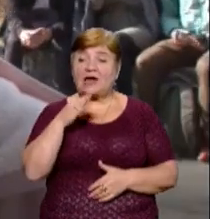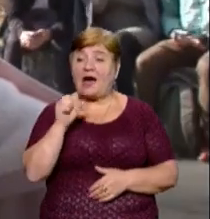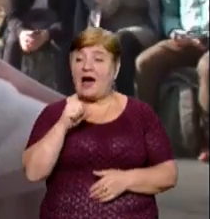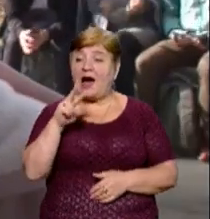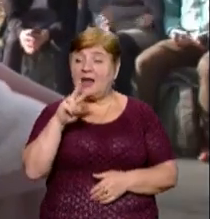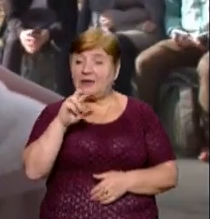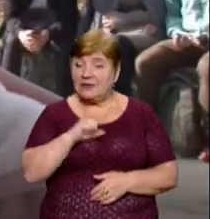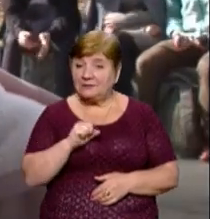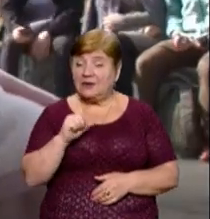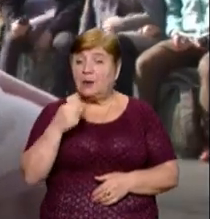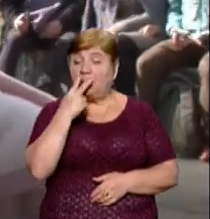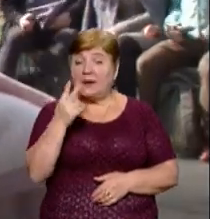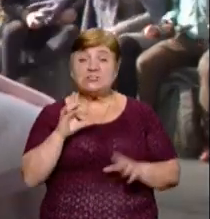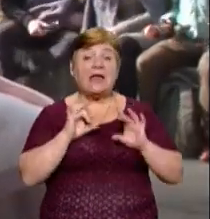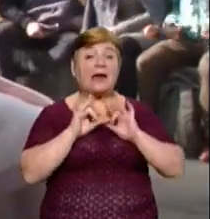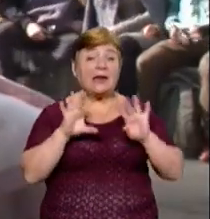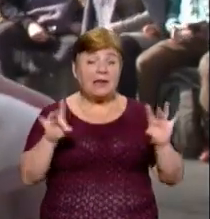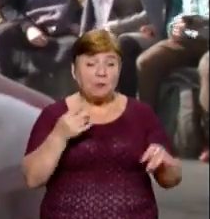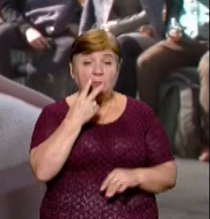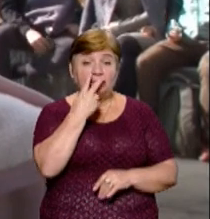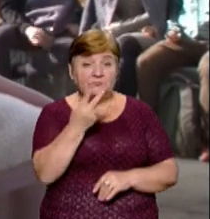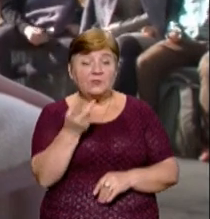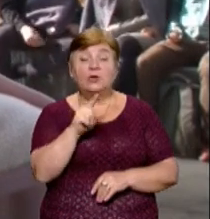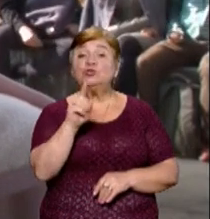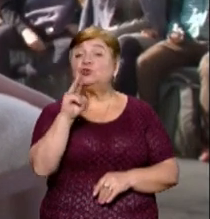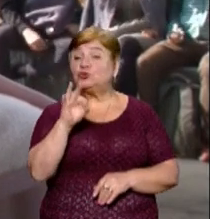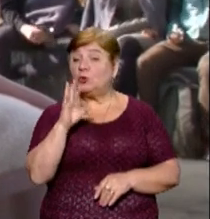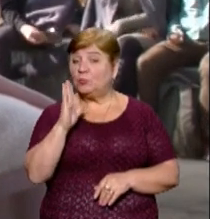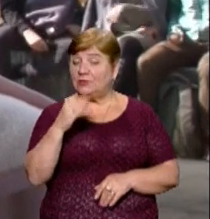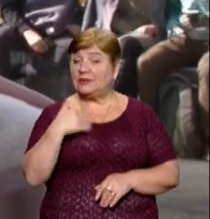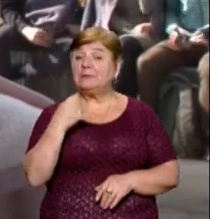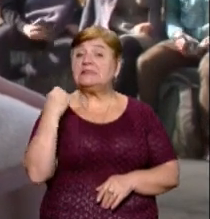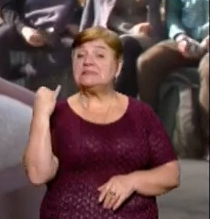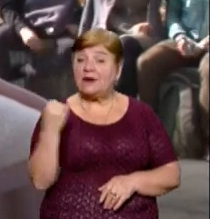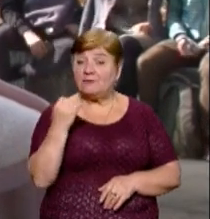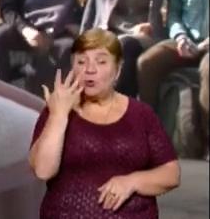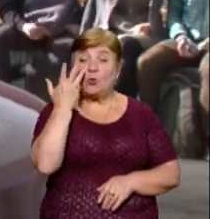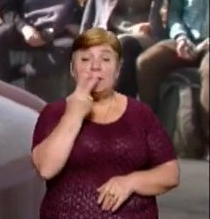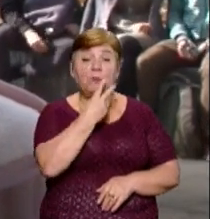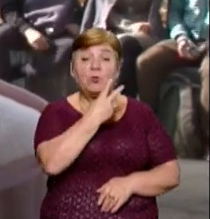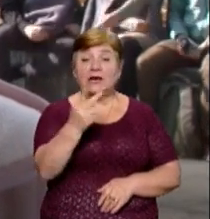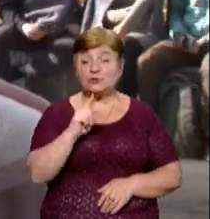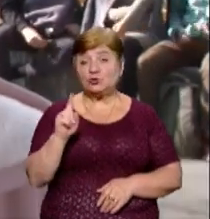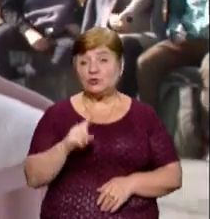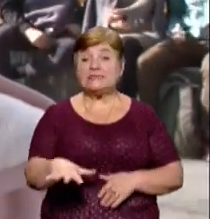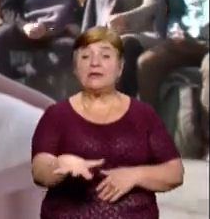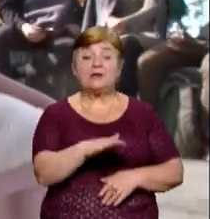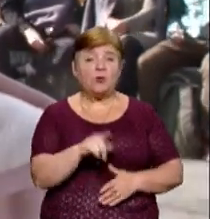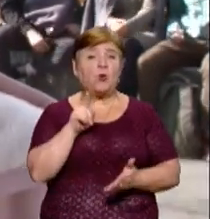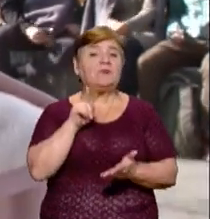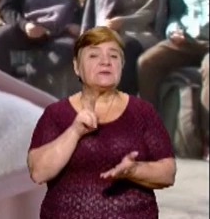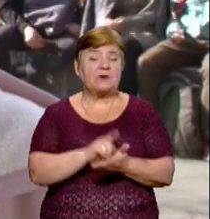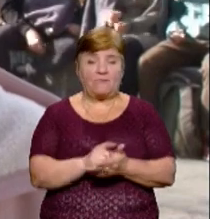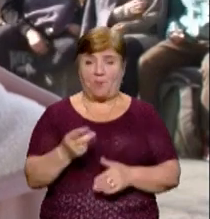побачили рекламу і вирішили прийти подивитися, що це буде. Нам стало цікаво. Коли тут показують щось на дворі, то обов